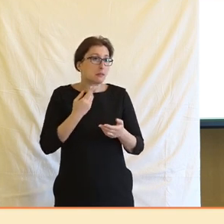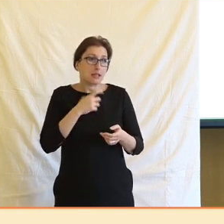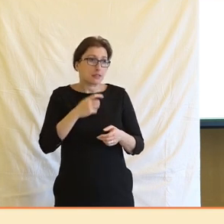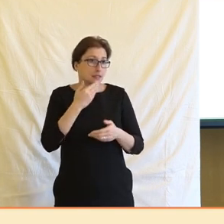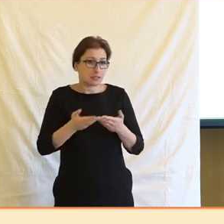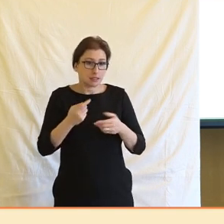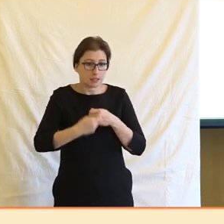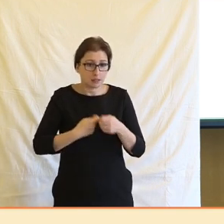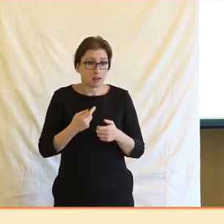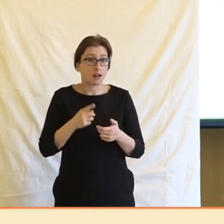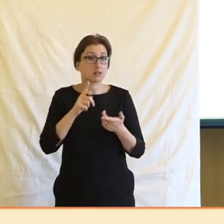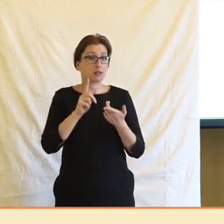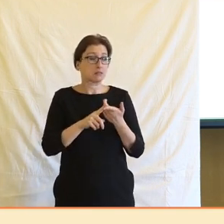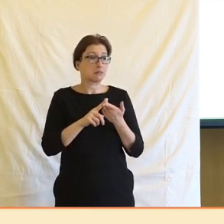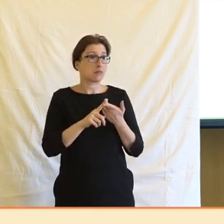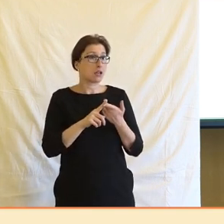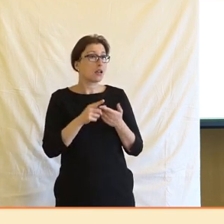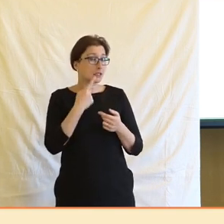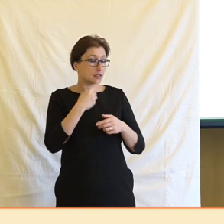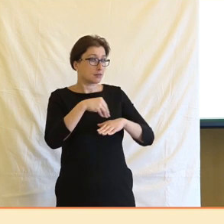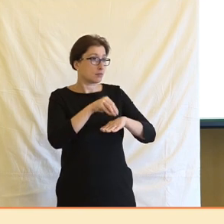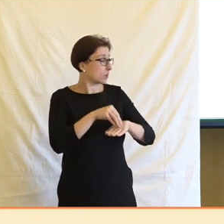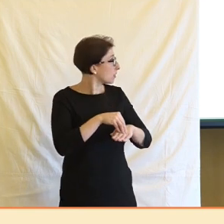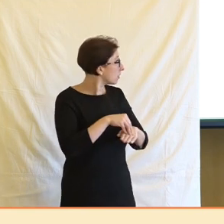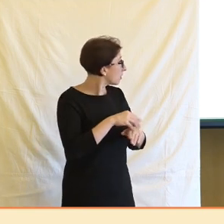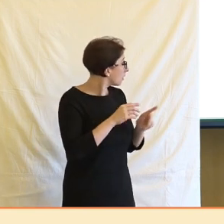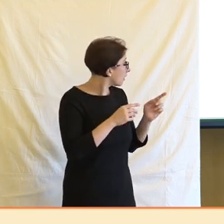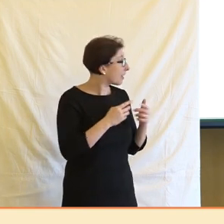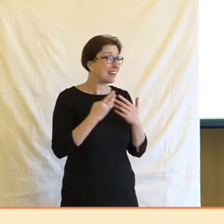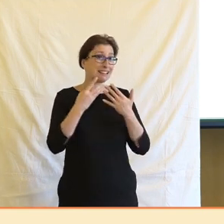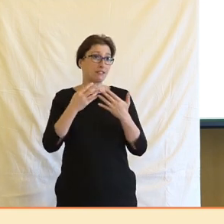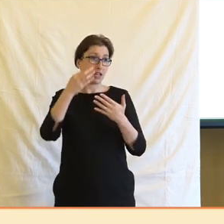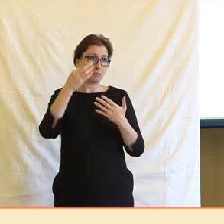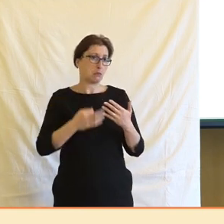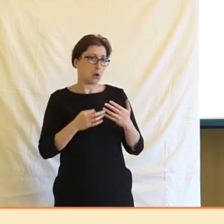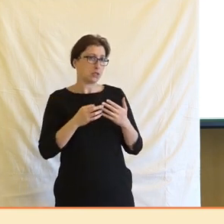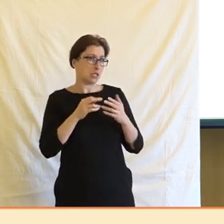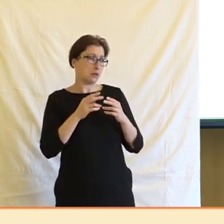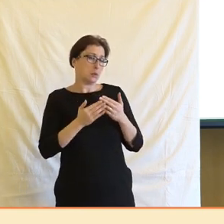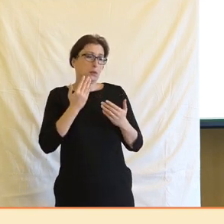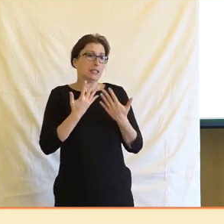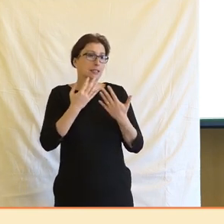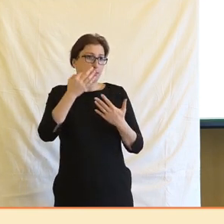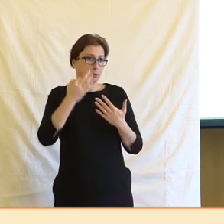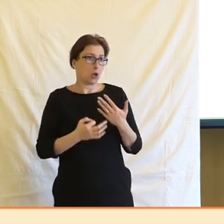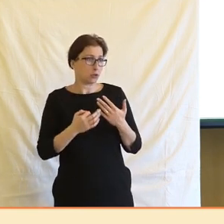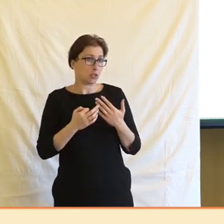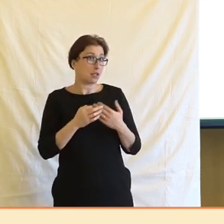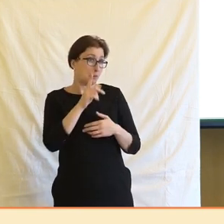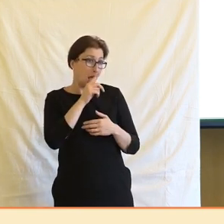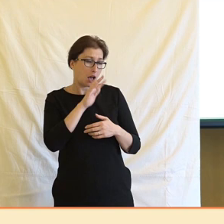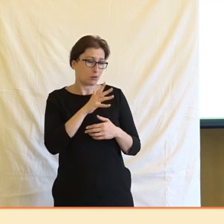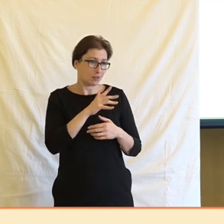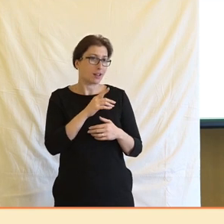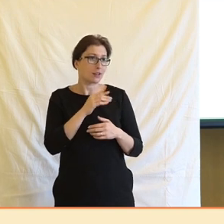A naopak, chtěl bych zcela opustit 9%, skoro 10% hranice není úplně malá,